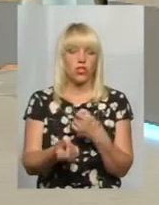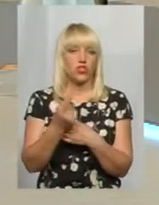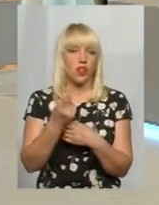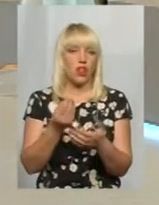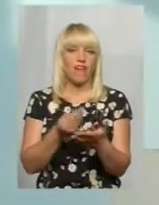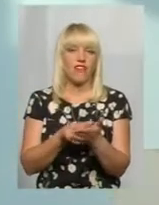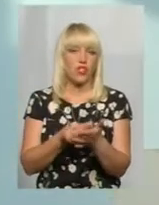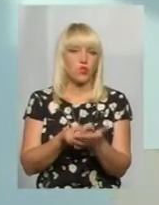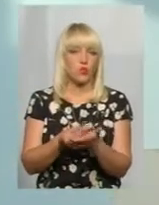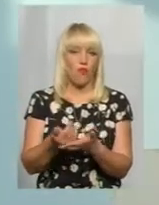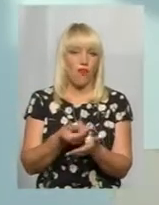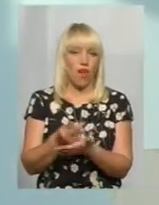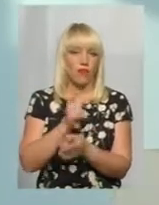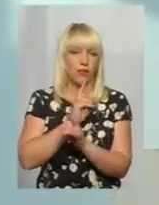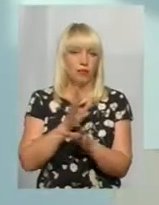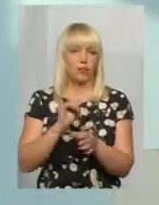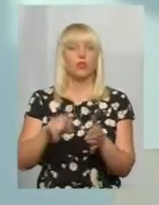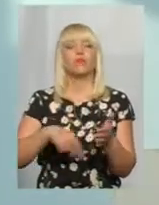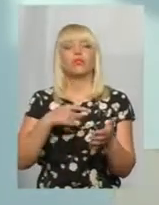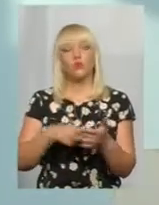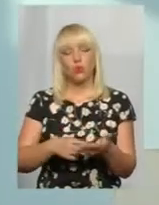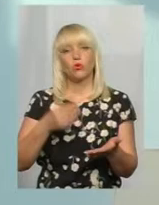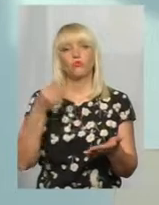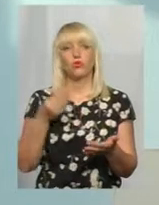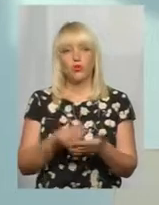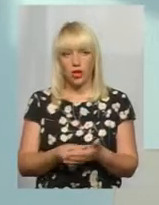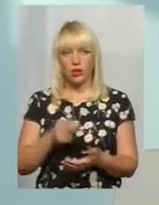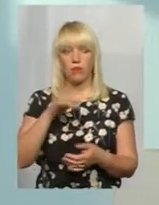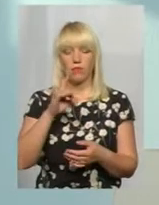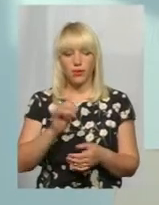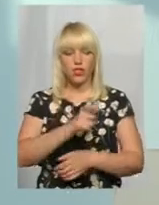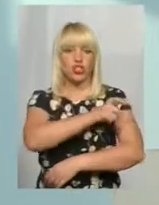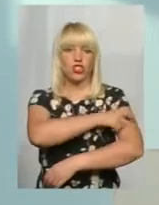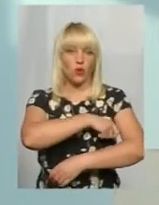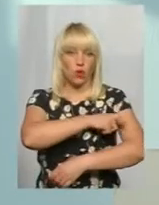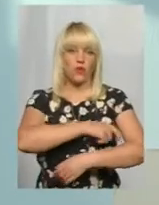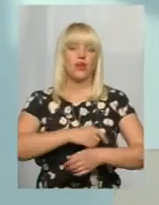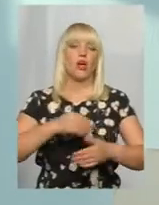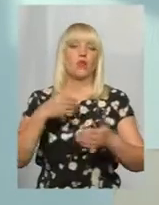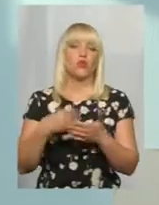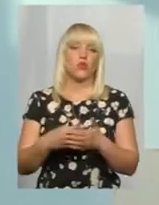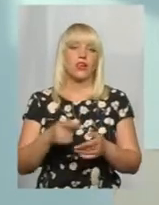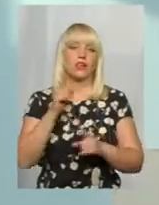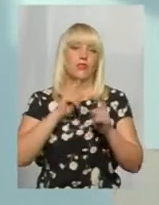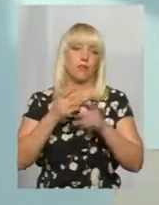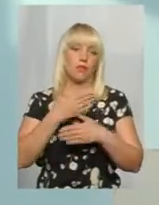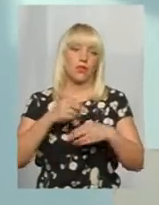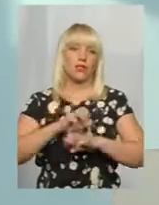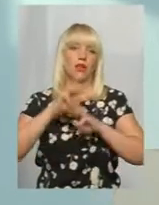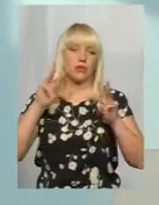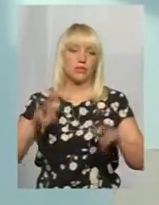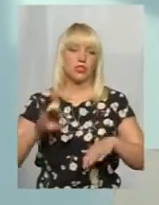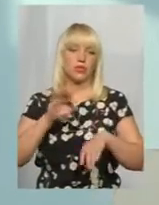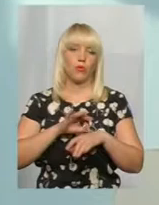буде, то все-таки з міського бюджету при черговій бюджетній сесії ми забезпечимо хворих